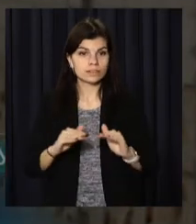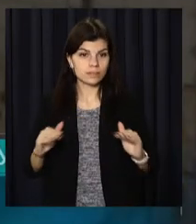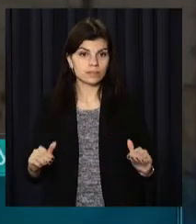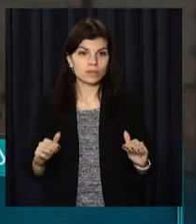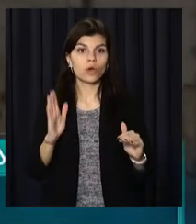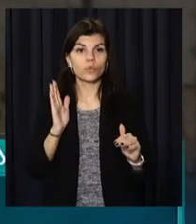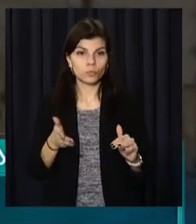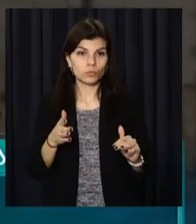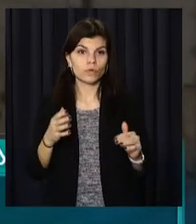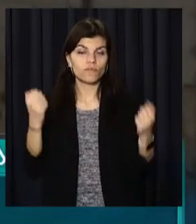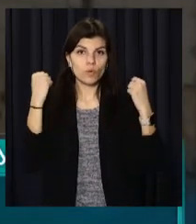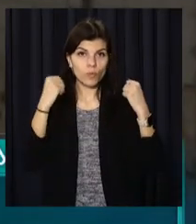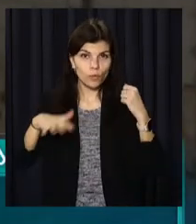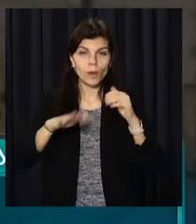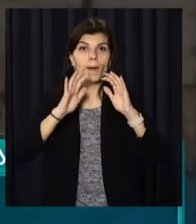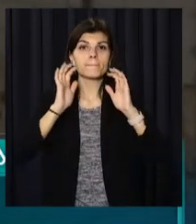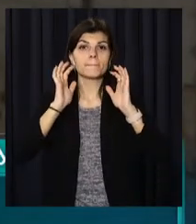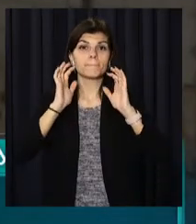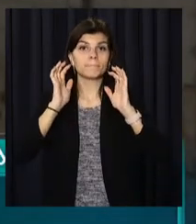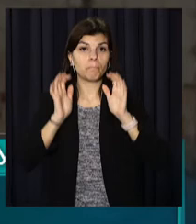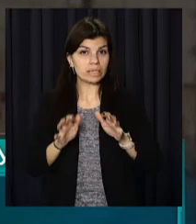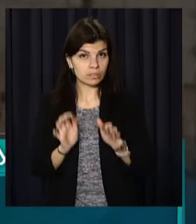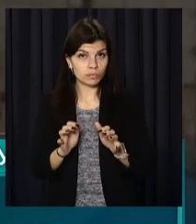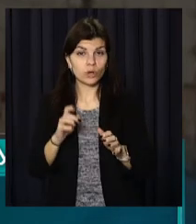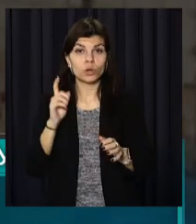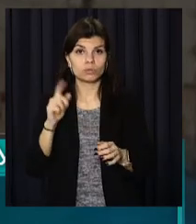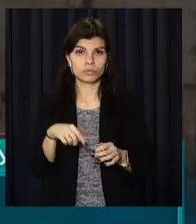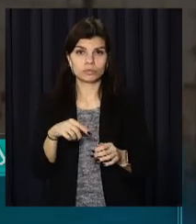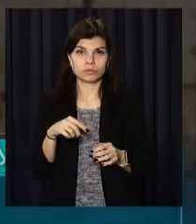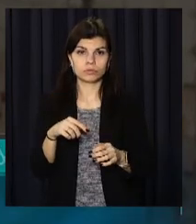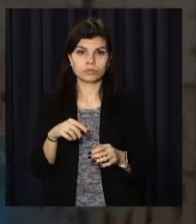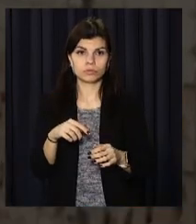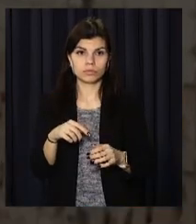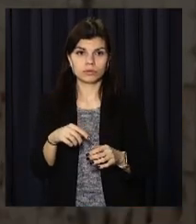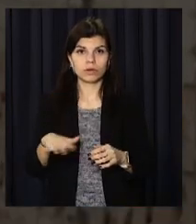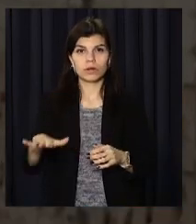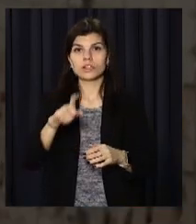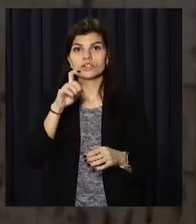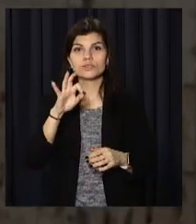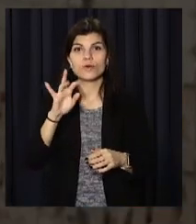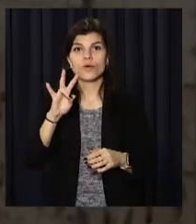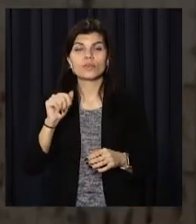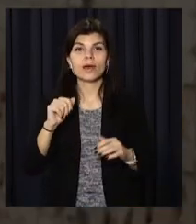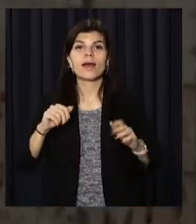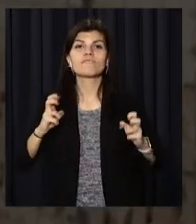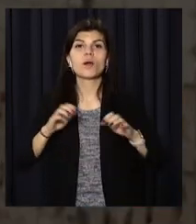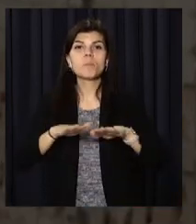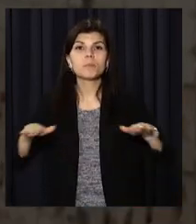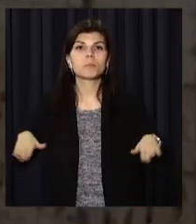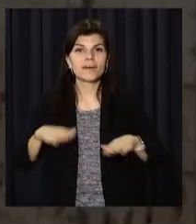буде футбольне поле, буде баскетбольне поле, також буде зона бассейна.